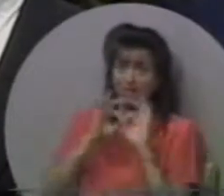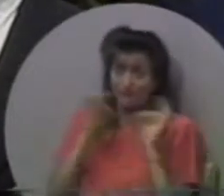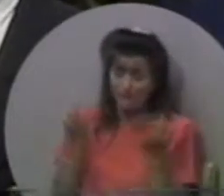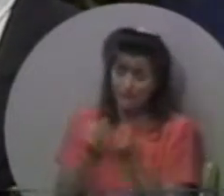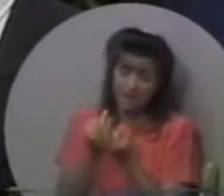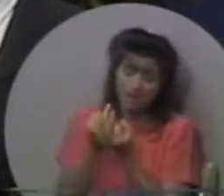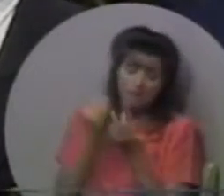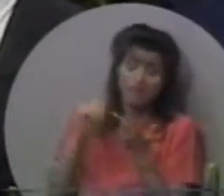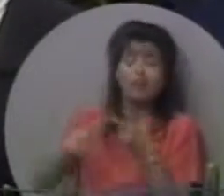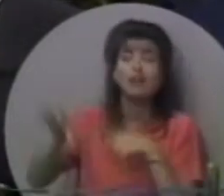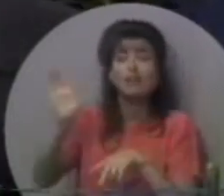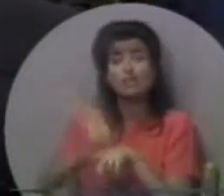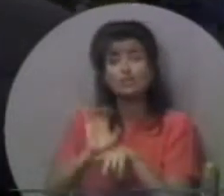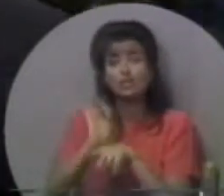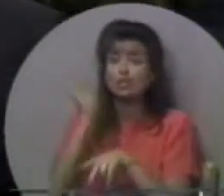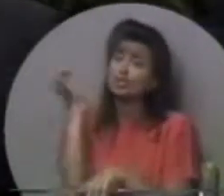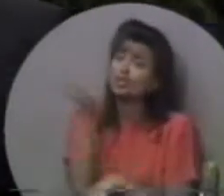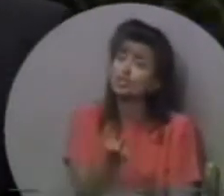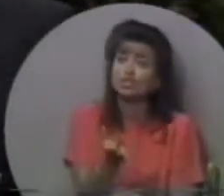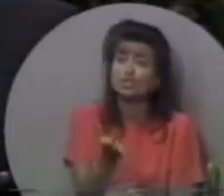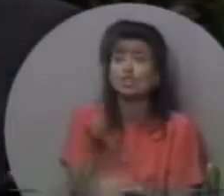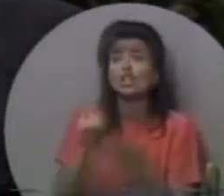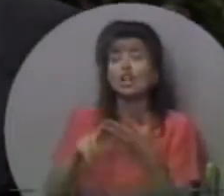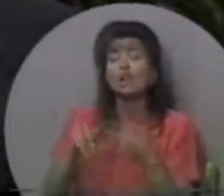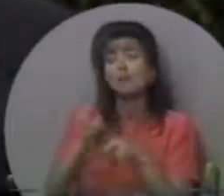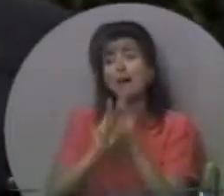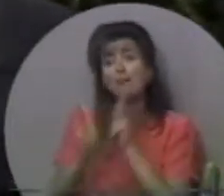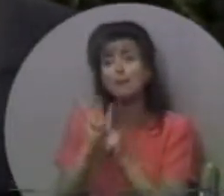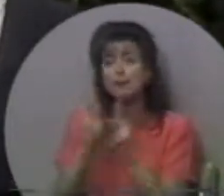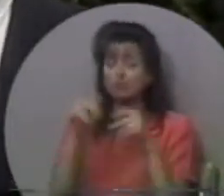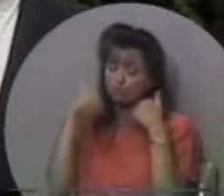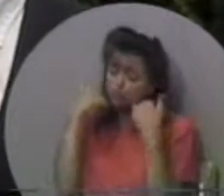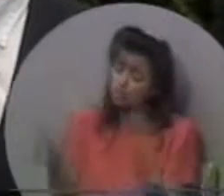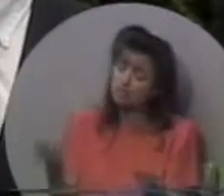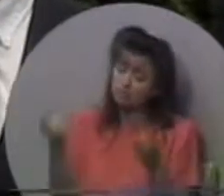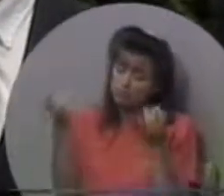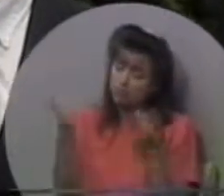на свою сім'ю, на церкву, на своїх людей.